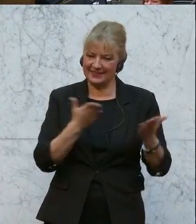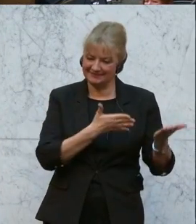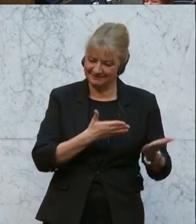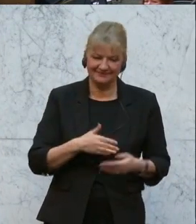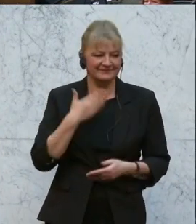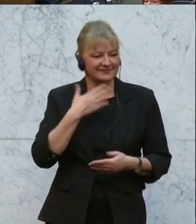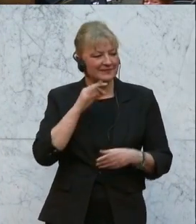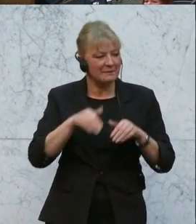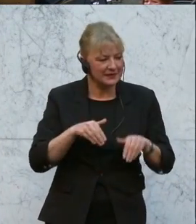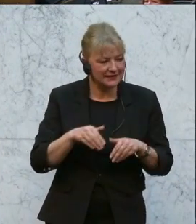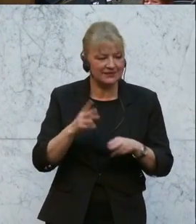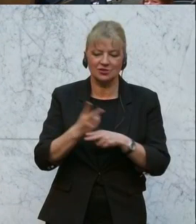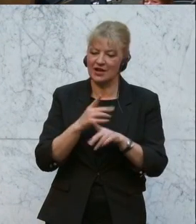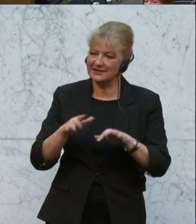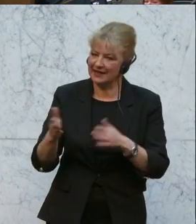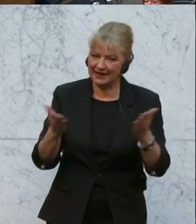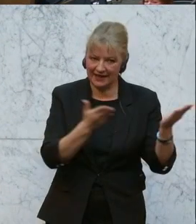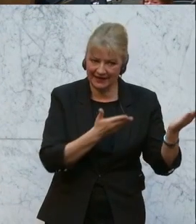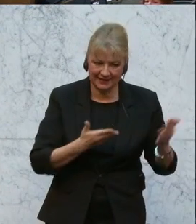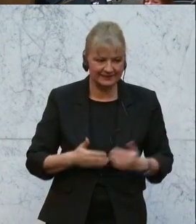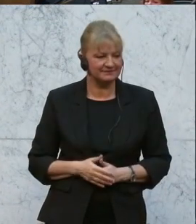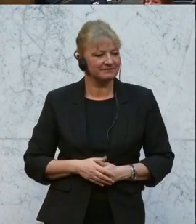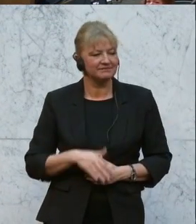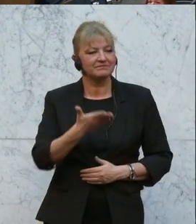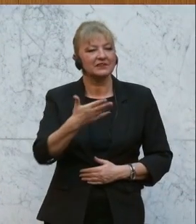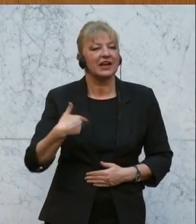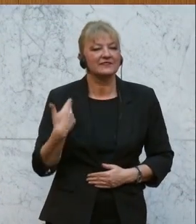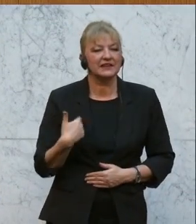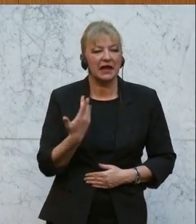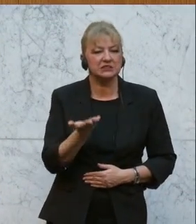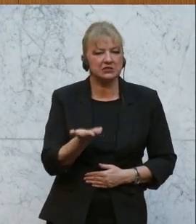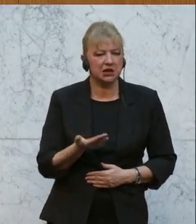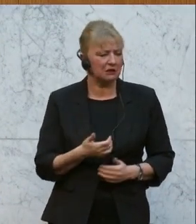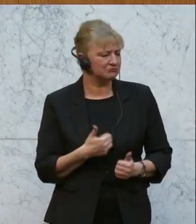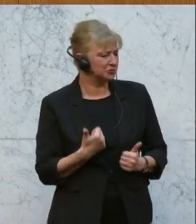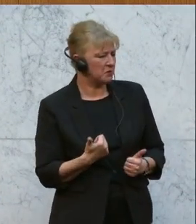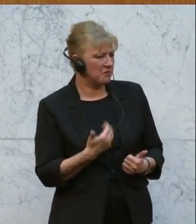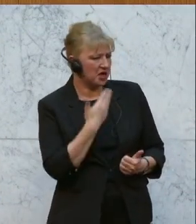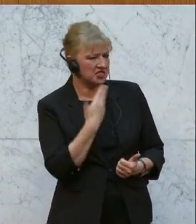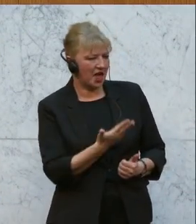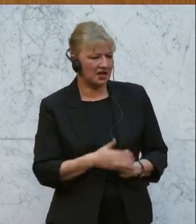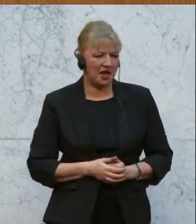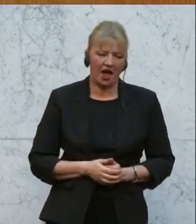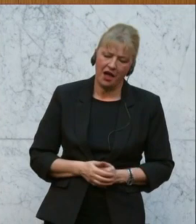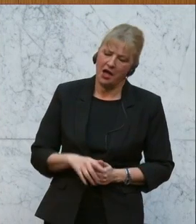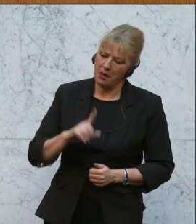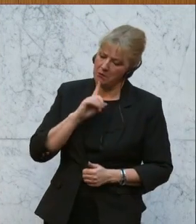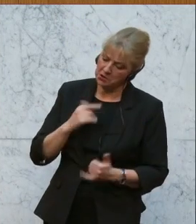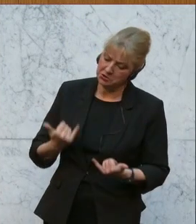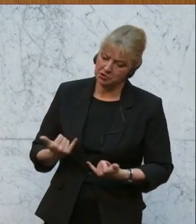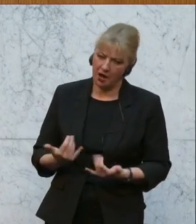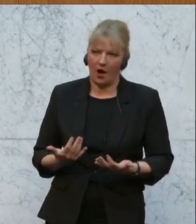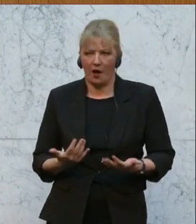Minister, werte Frau Staatssekretärin, wie geht's dir? Super, danke, gerade ein bisschen stressig,